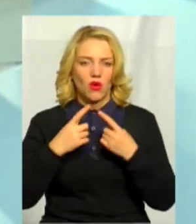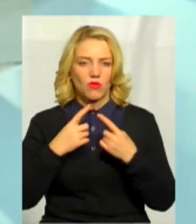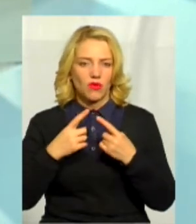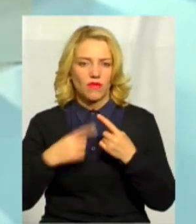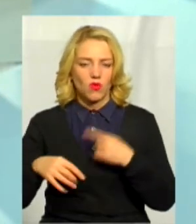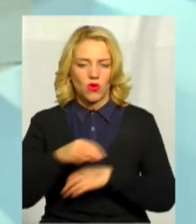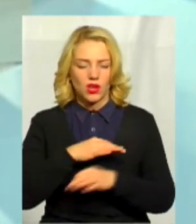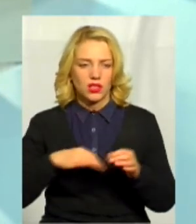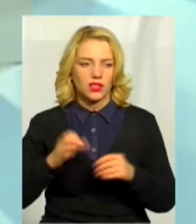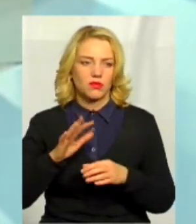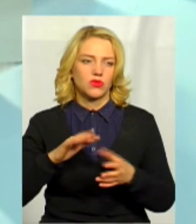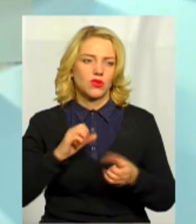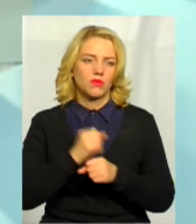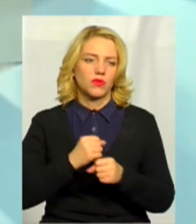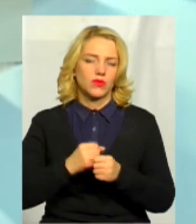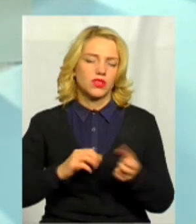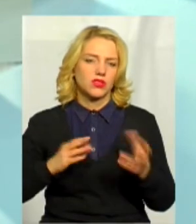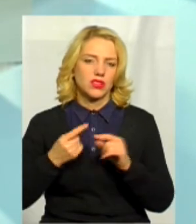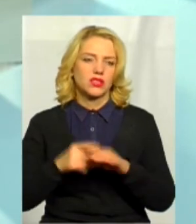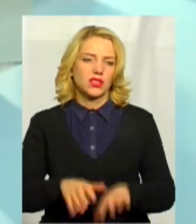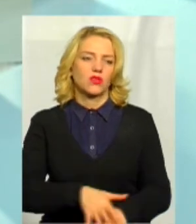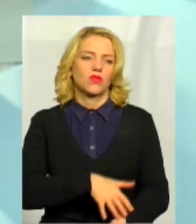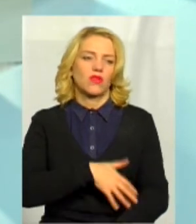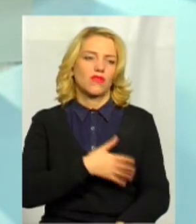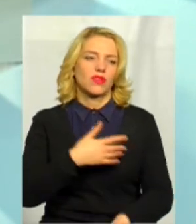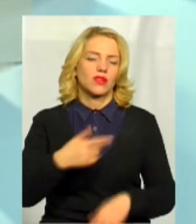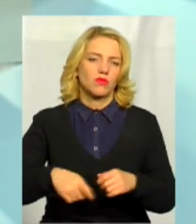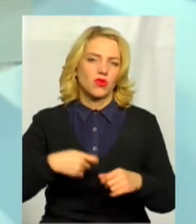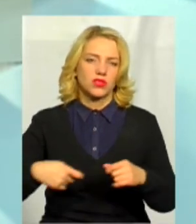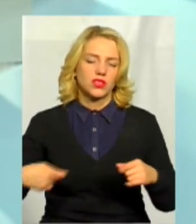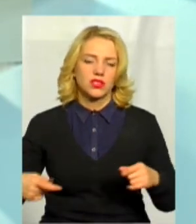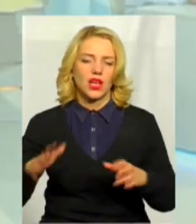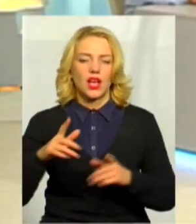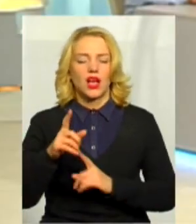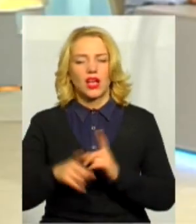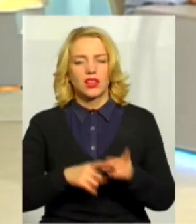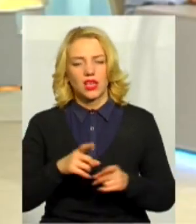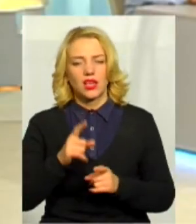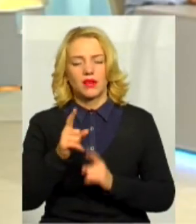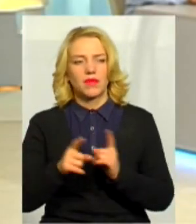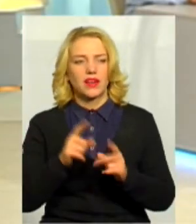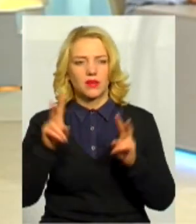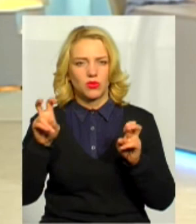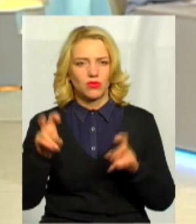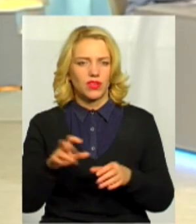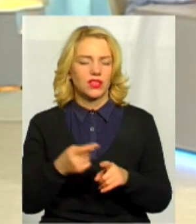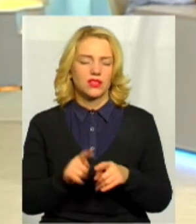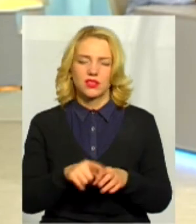місяці. Далі обробка результатів. Далі буде круглий стіл. А далі переименування – це теж дуже довгий